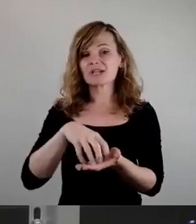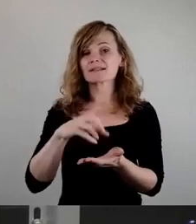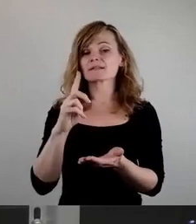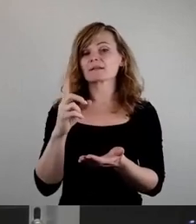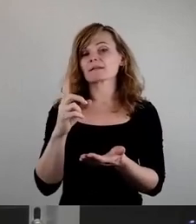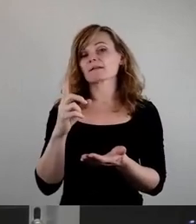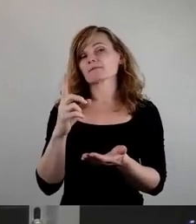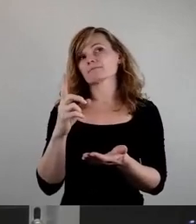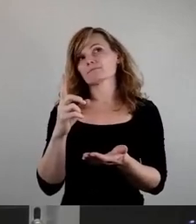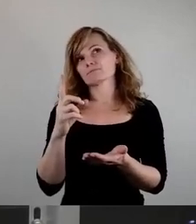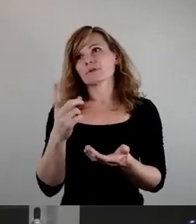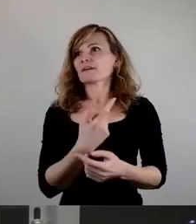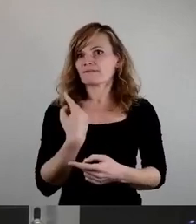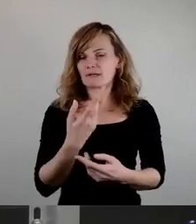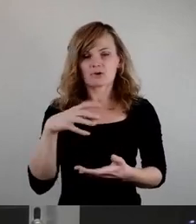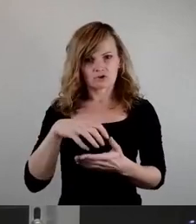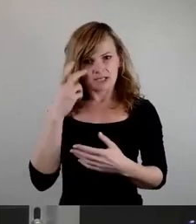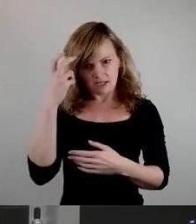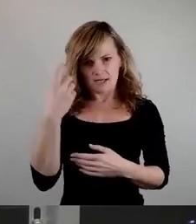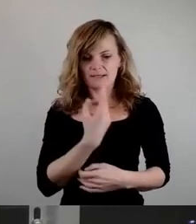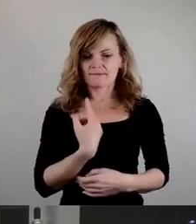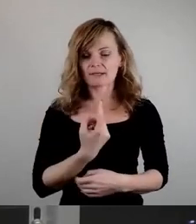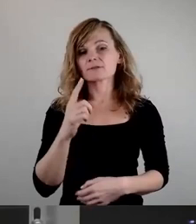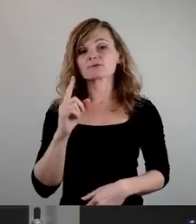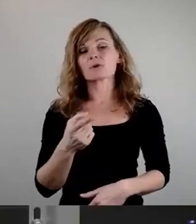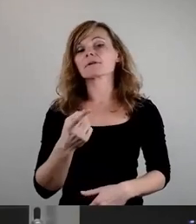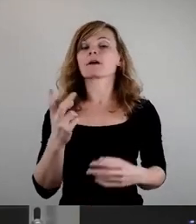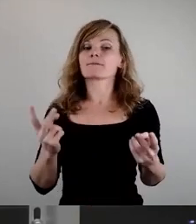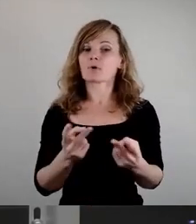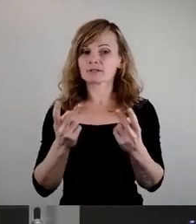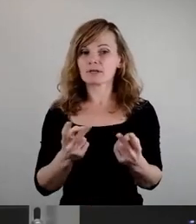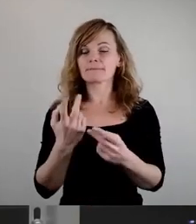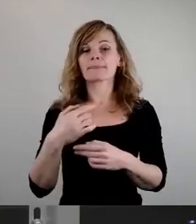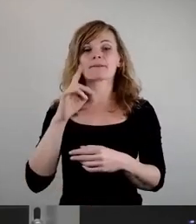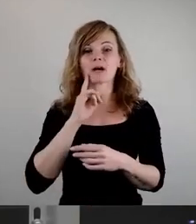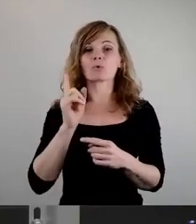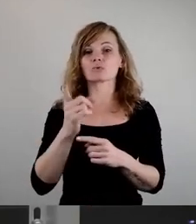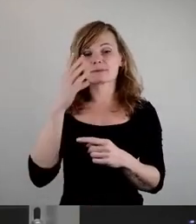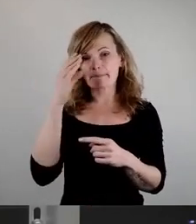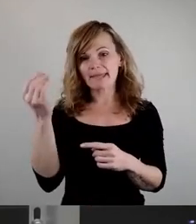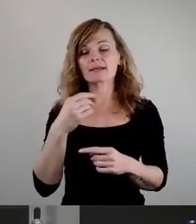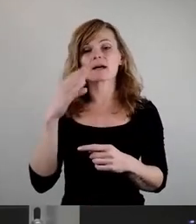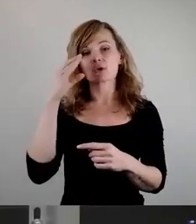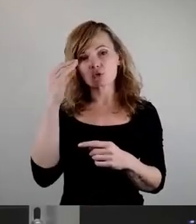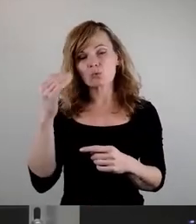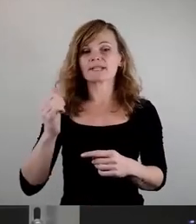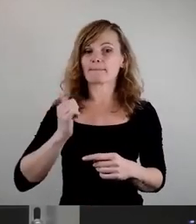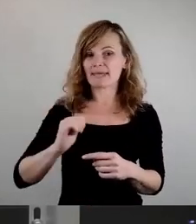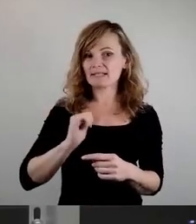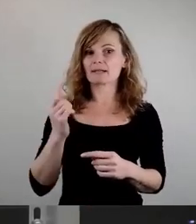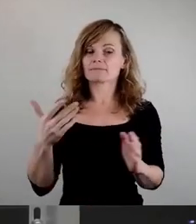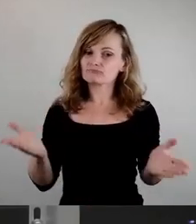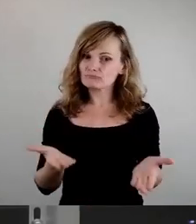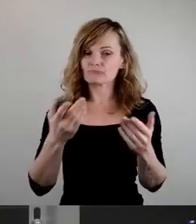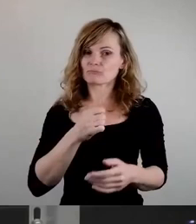also die Stadt, wir als Stadtrat, wir sollen fördern, dass Frauen und Männer, Jungen und Mädchen ermutigt werden,